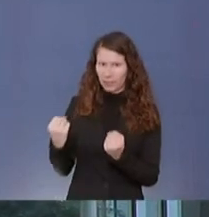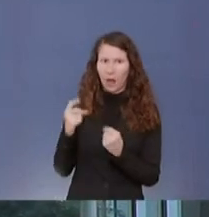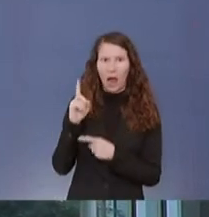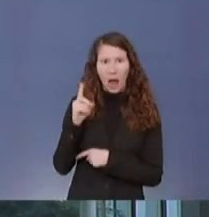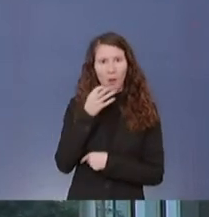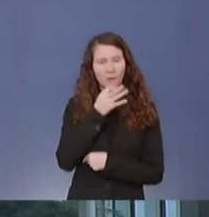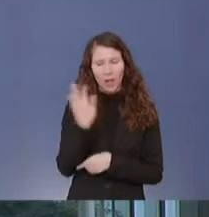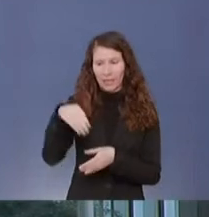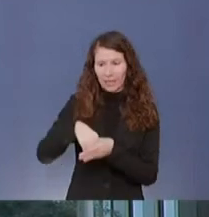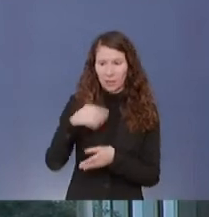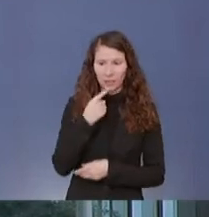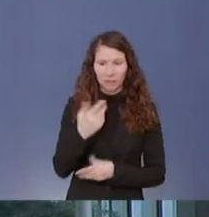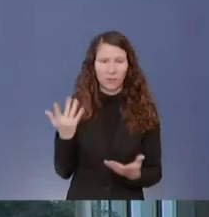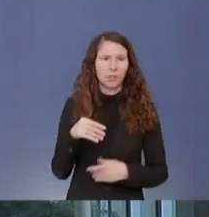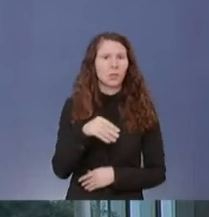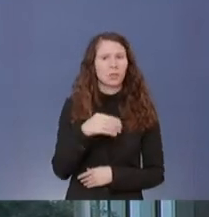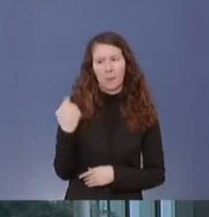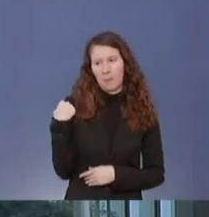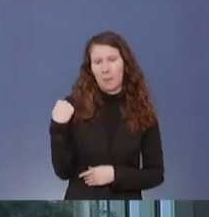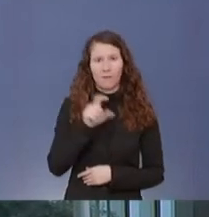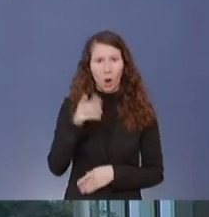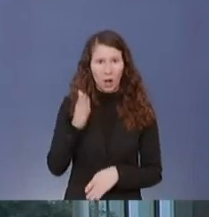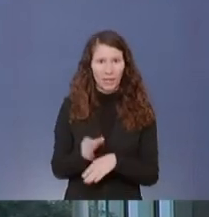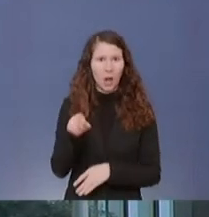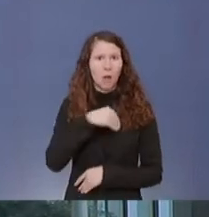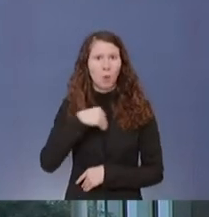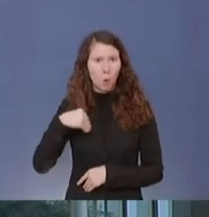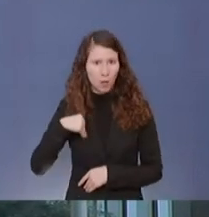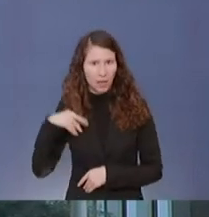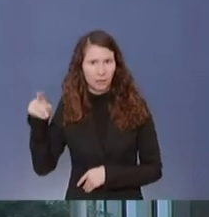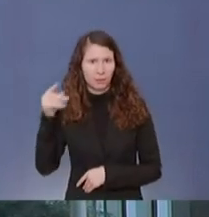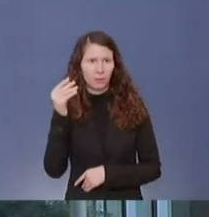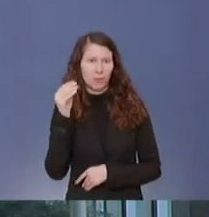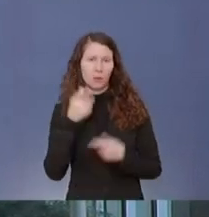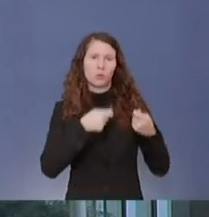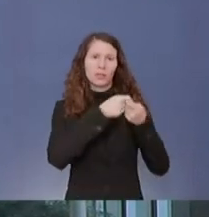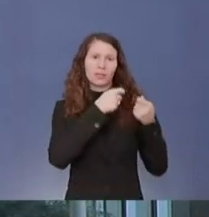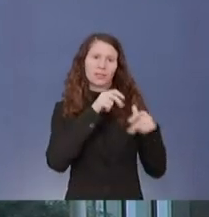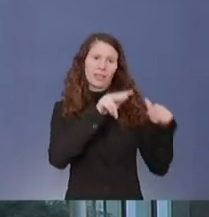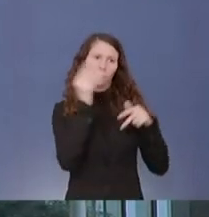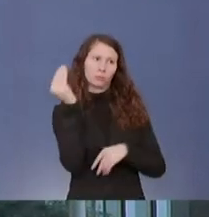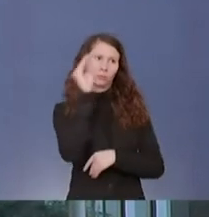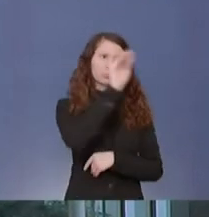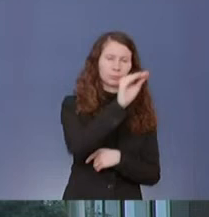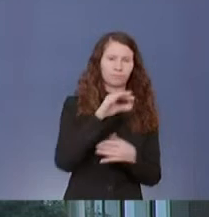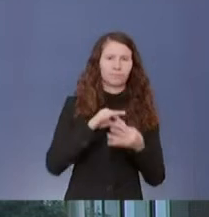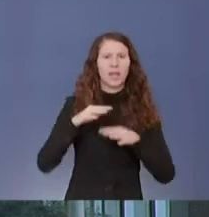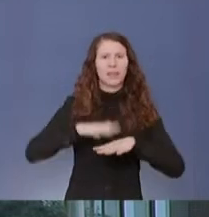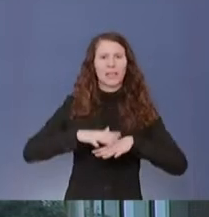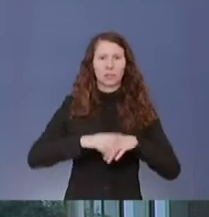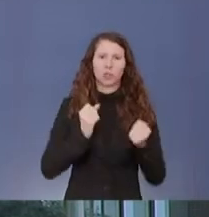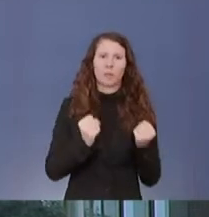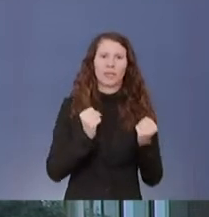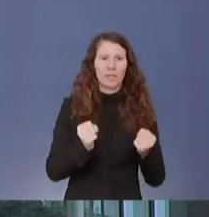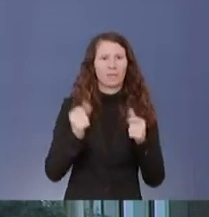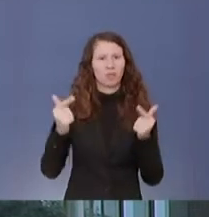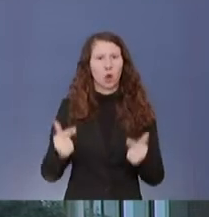am Wochenende von polnischer Seite an Appell an die Bundesregierung gerichtet worden sei, im Interesse von Netzstabilität und Versorgungssicherheit ihre